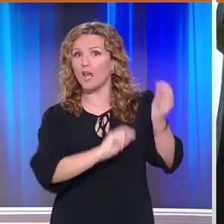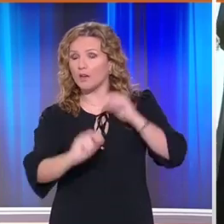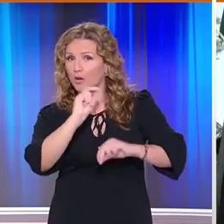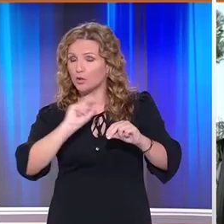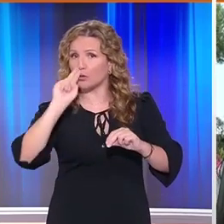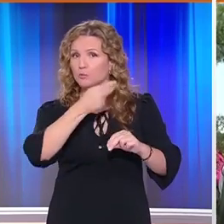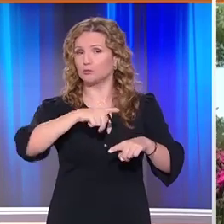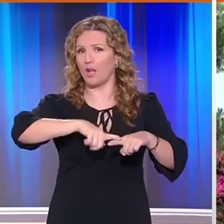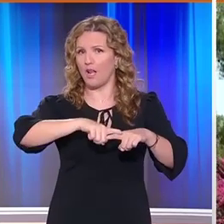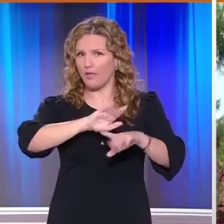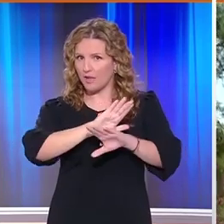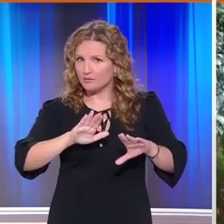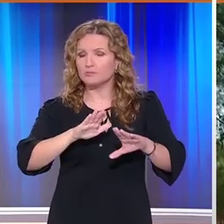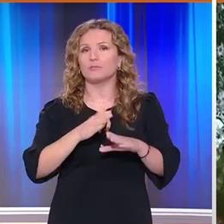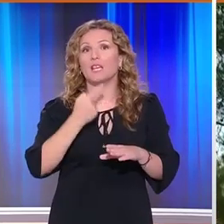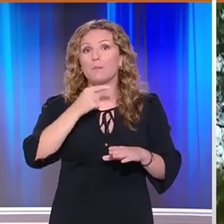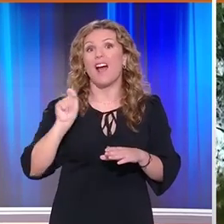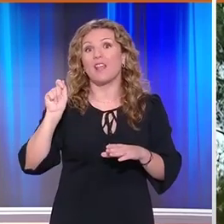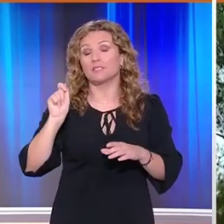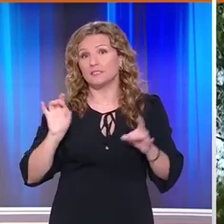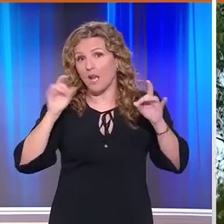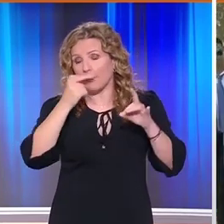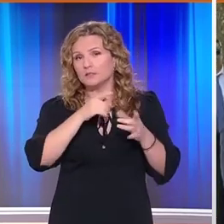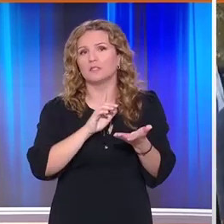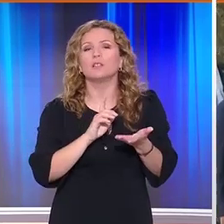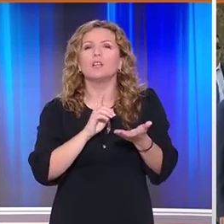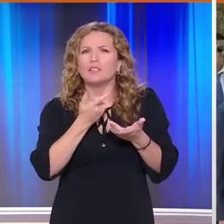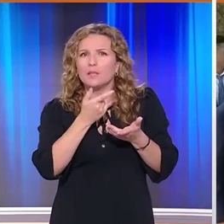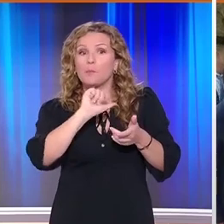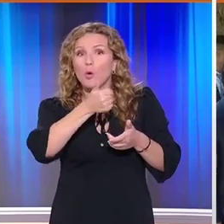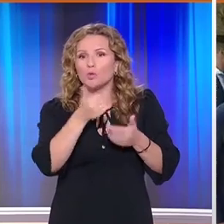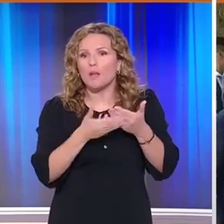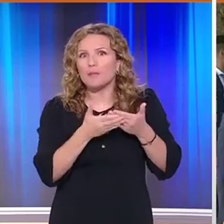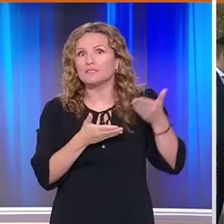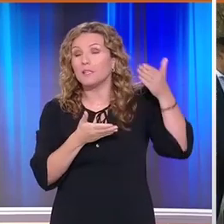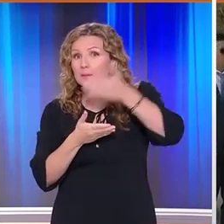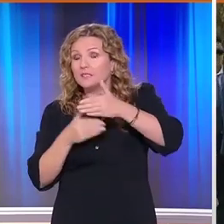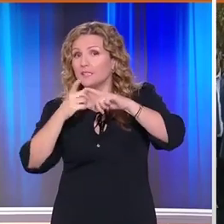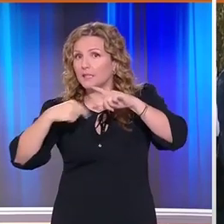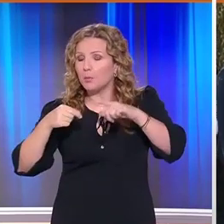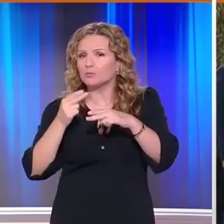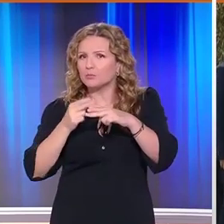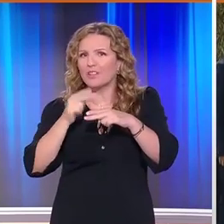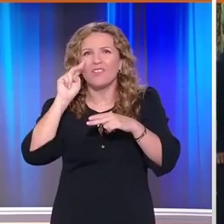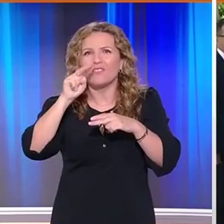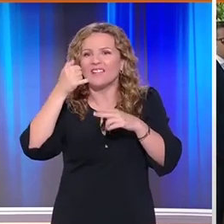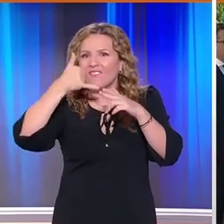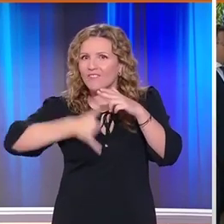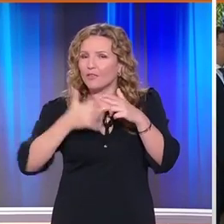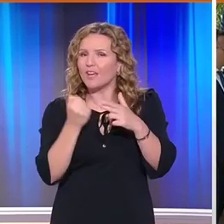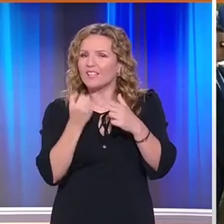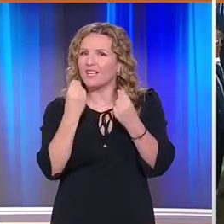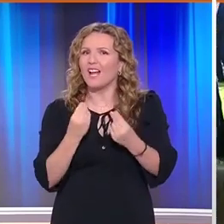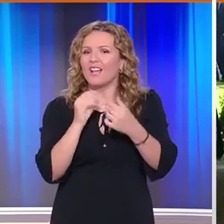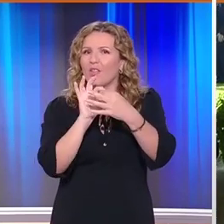Πρωθυπουργία της Ελλάδας και επεσήμανε πως το γεγονός ότι πραγματοποιεί την πρώτη επίσημη επίσκεψή του στην Κύπρο καταδεικνύει εκ